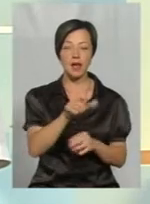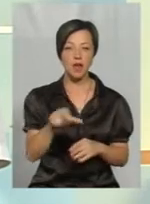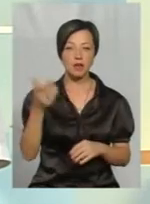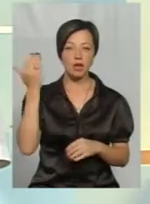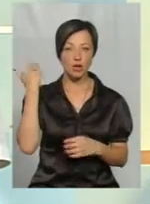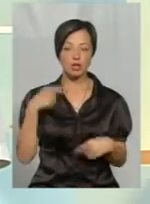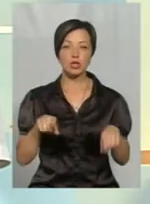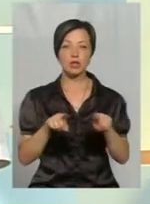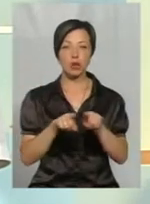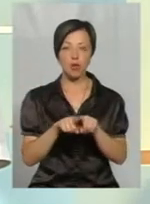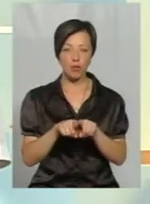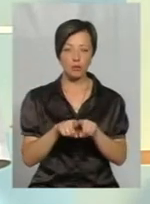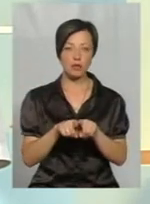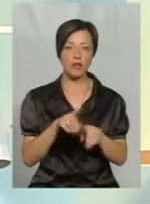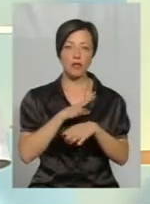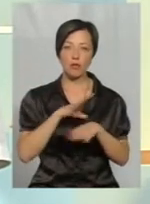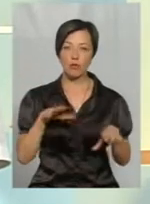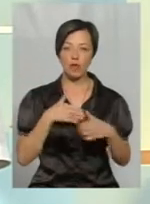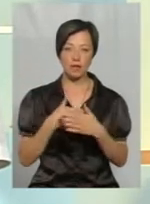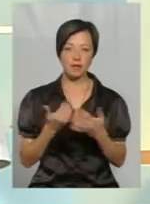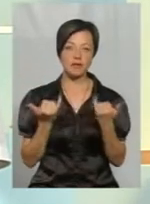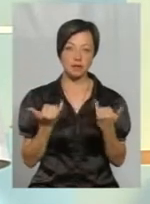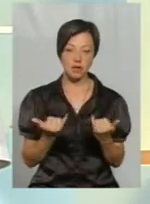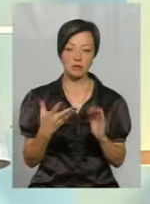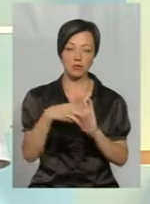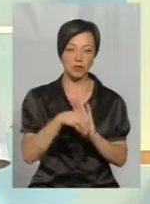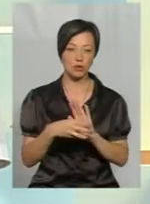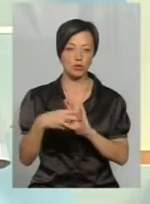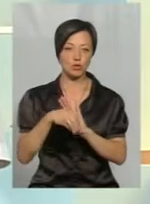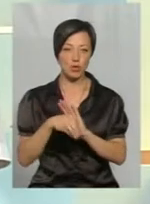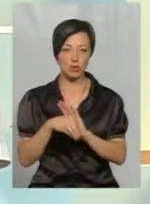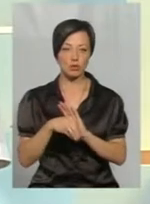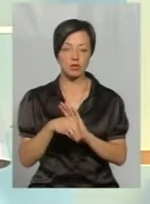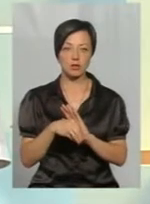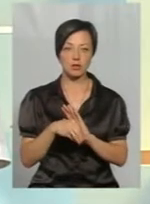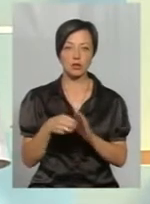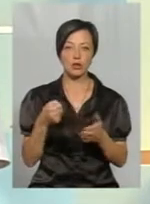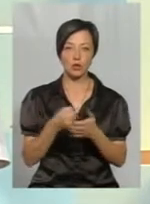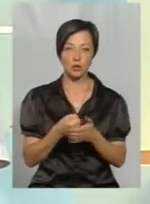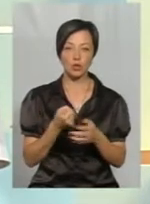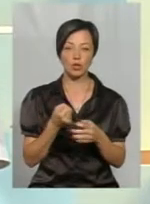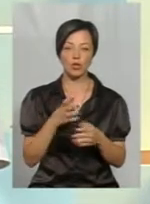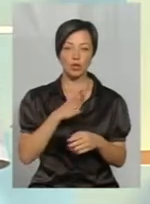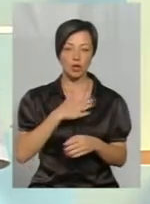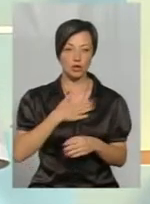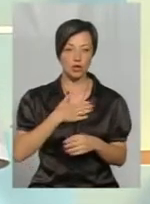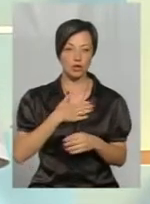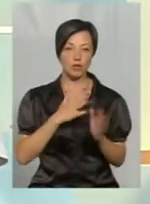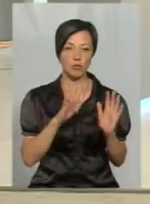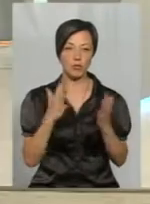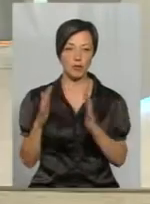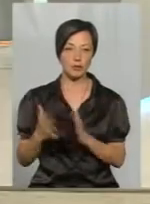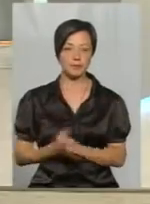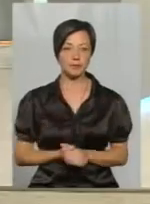раніше також не були активні, а зараз підключаються навіть до наших подій.